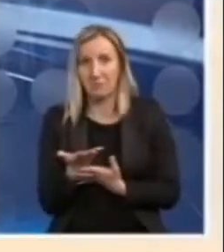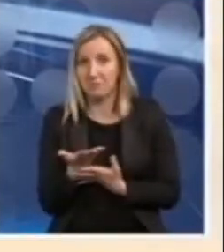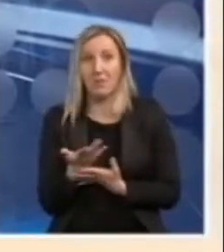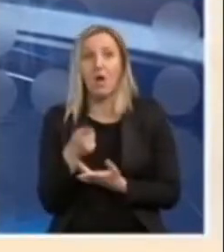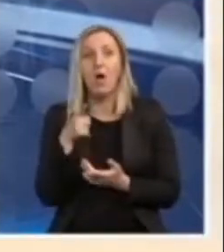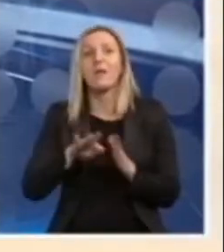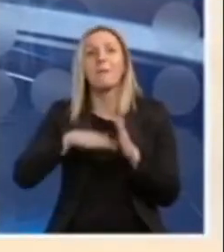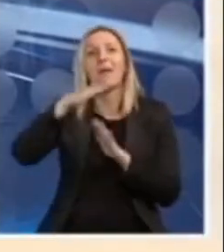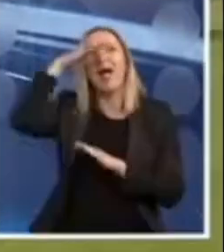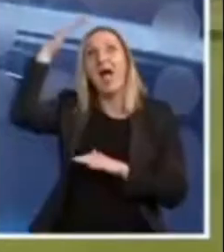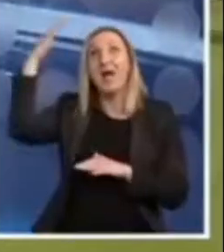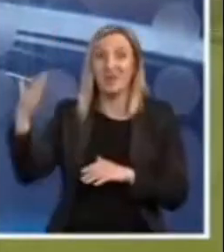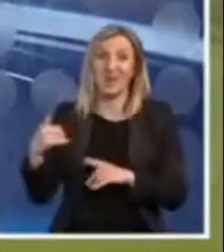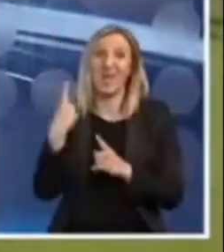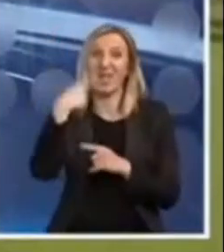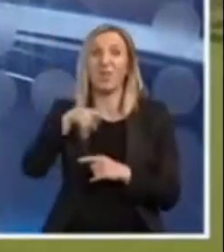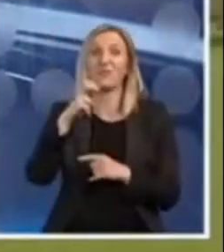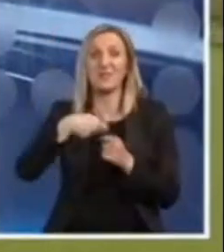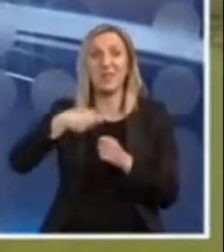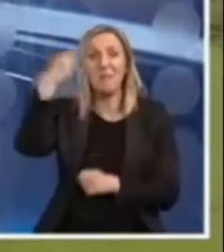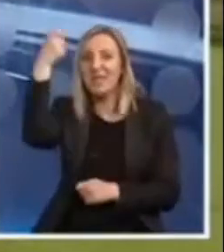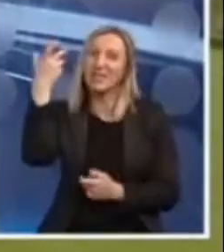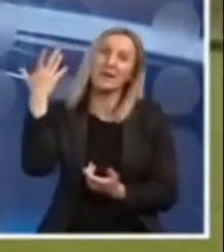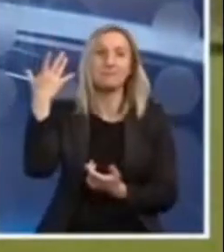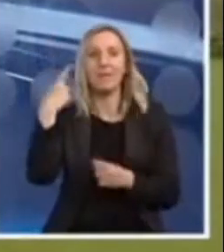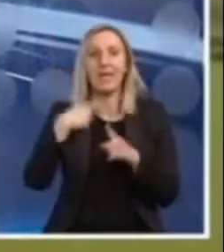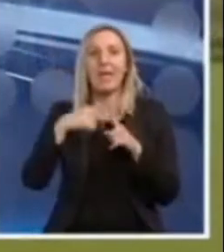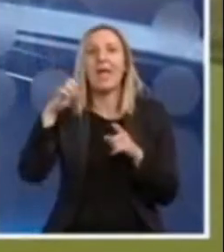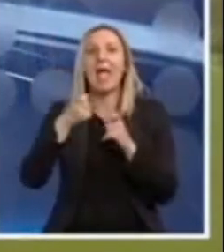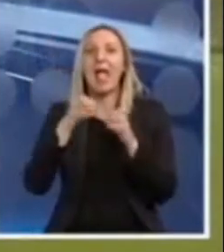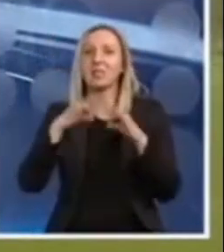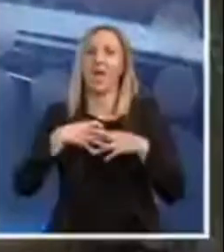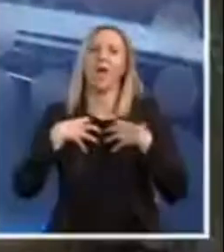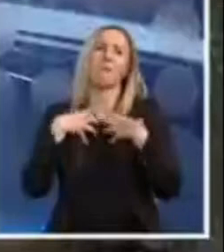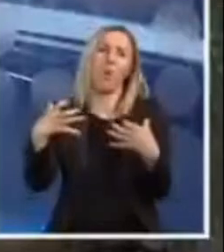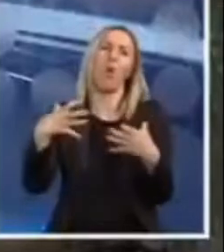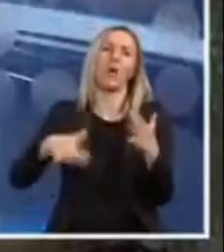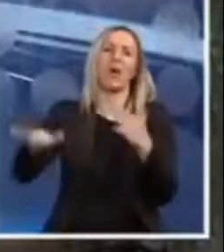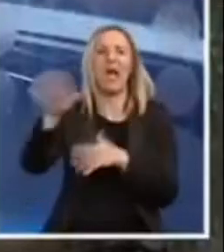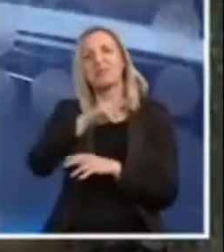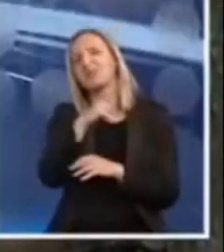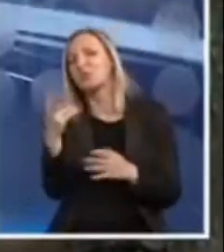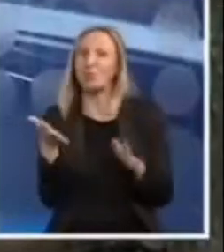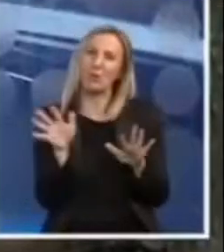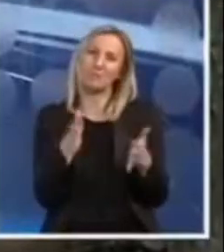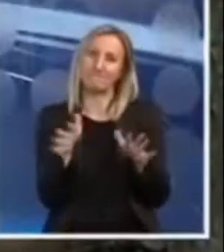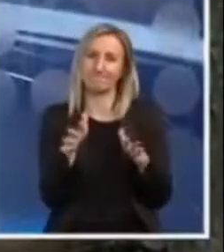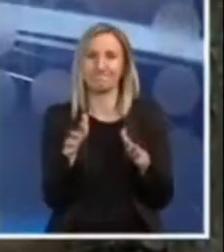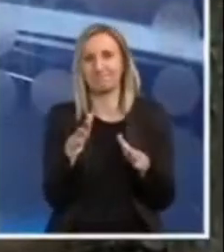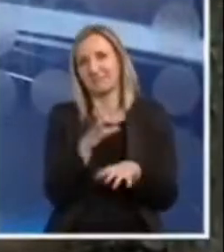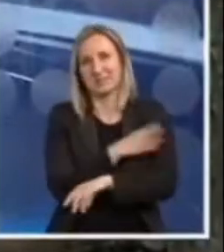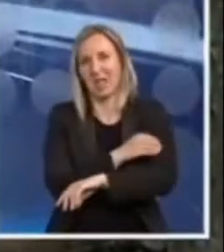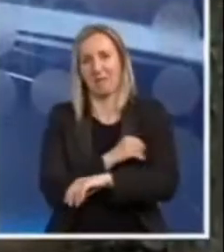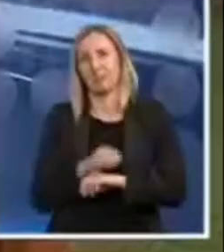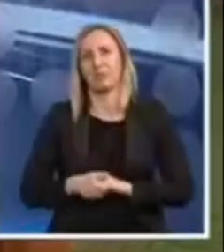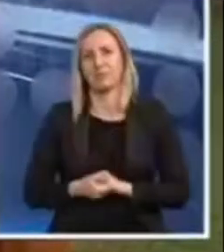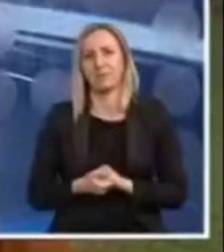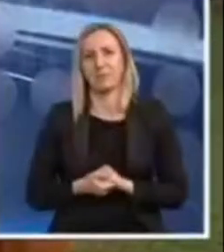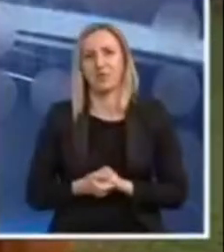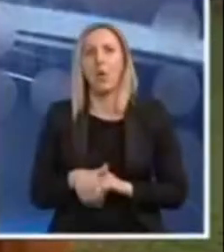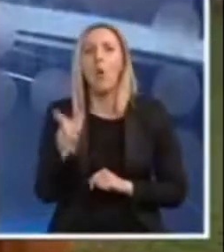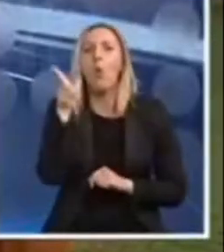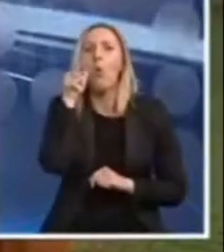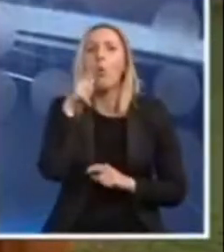velika je ovde, nadmorska visina 1200 metara, tako da tu sem helde, što može malo bolje da uspe ove ostale kulture slabije.